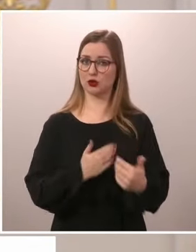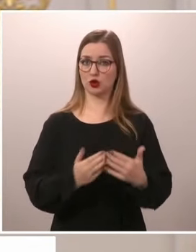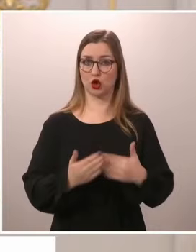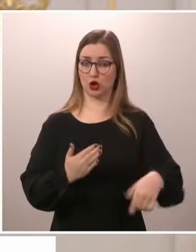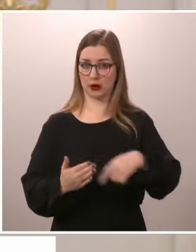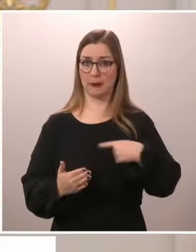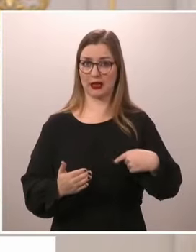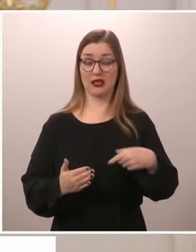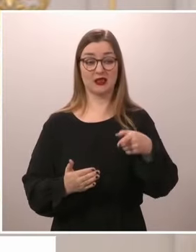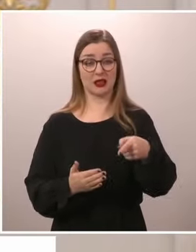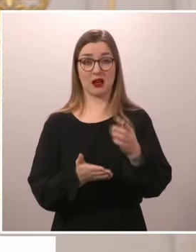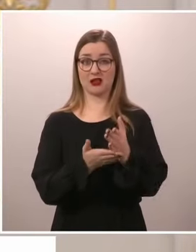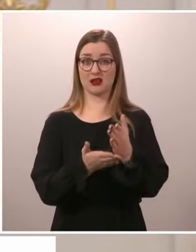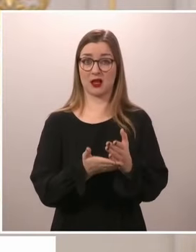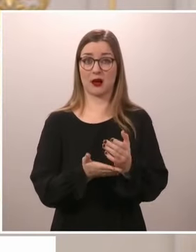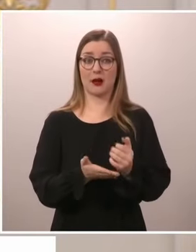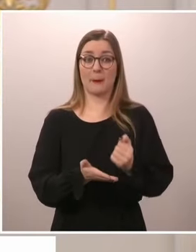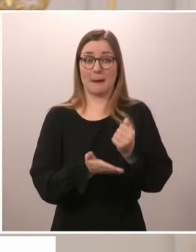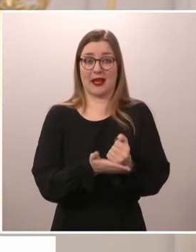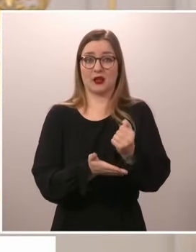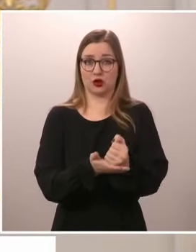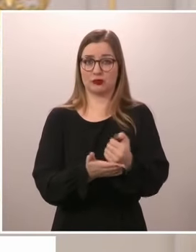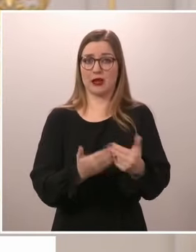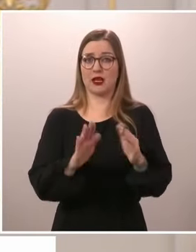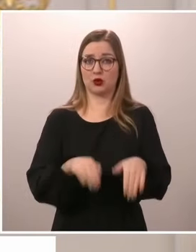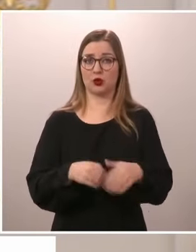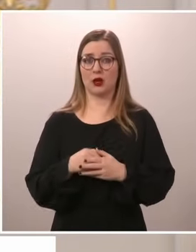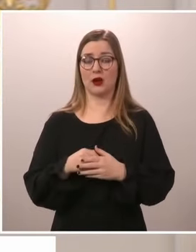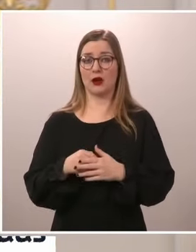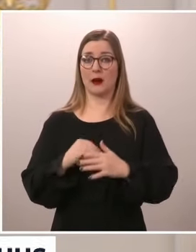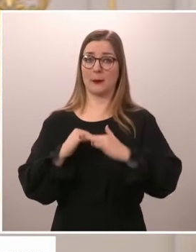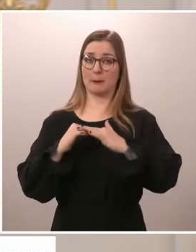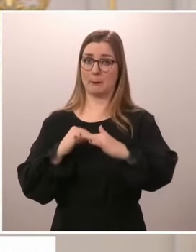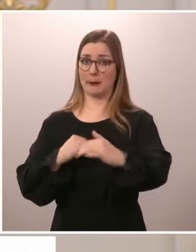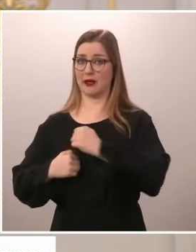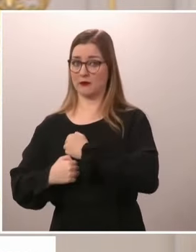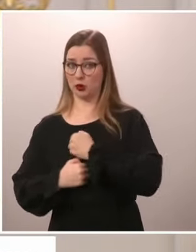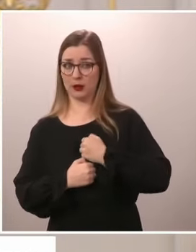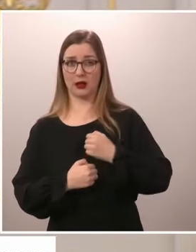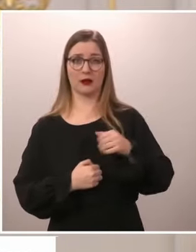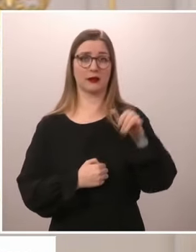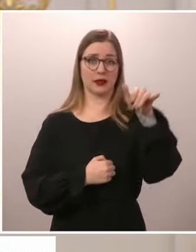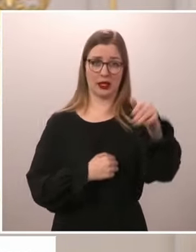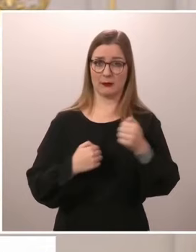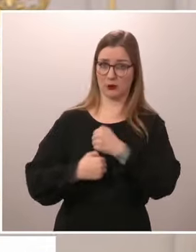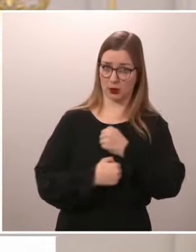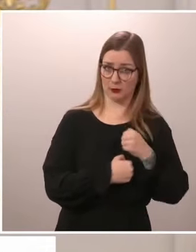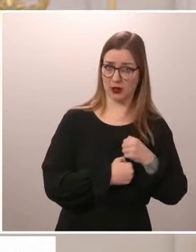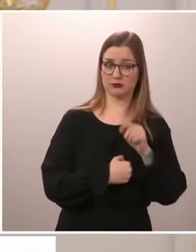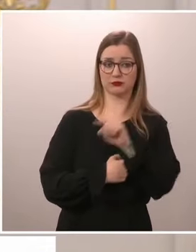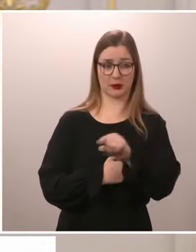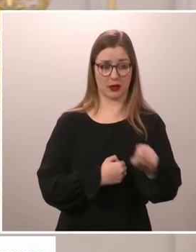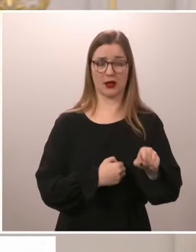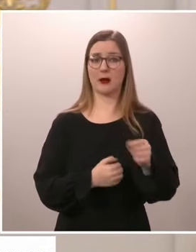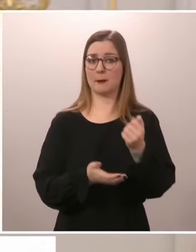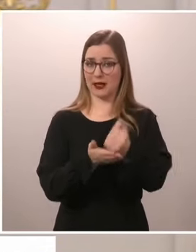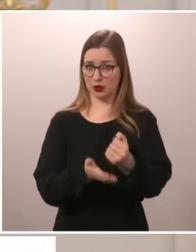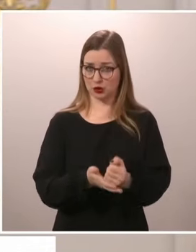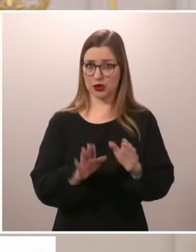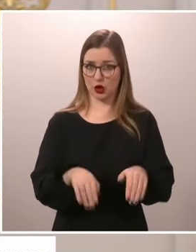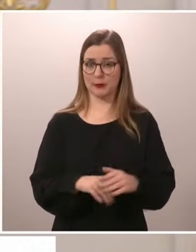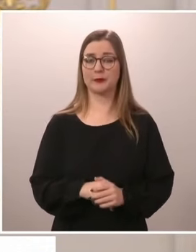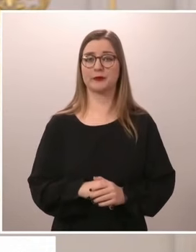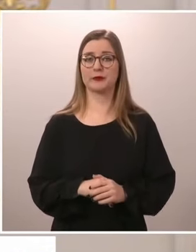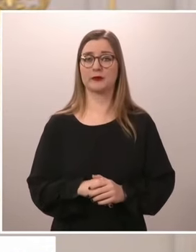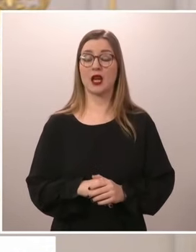tehty merivoimien kohdalta ja ilmavoimien kohdalta, ja tämä kehitys jatkuu edelleen. Kun operaatioita